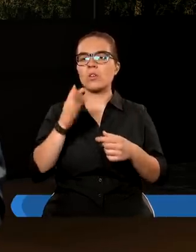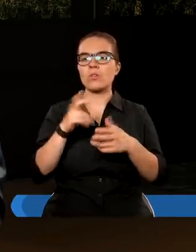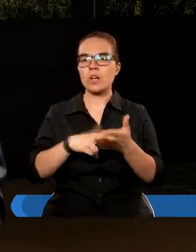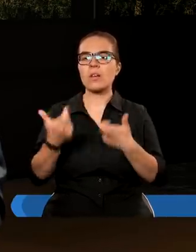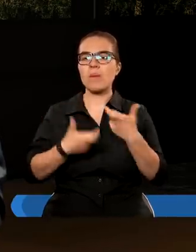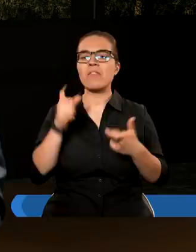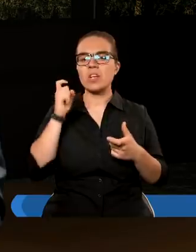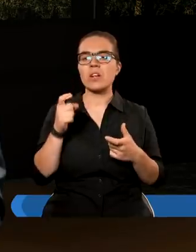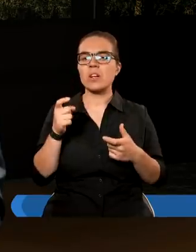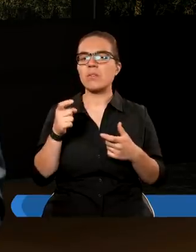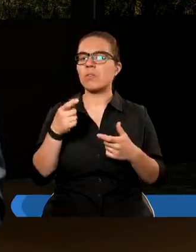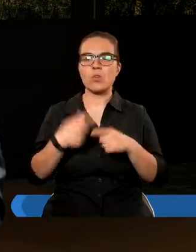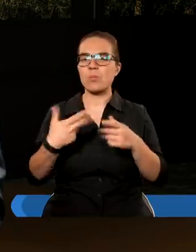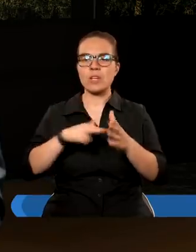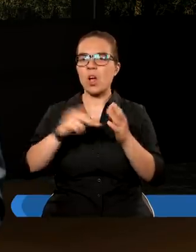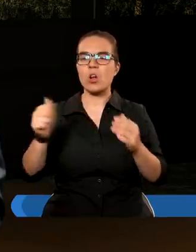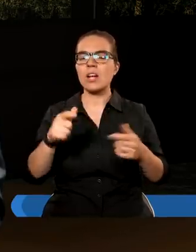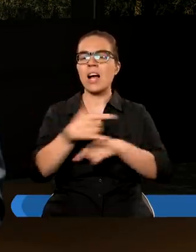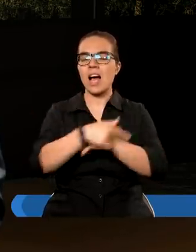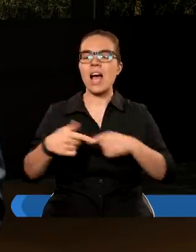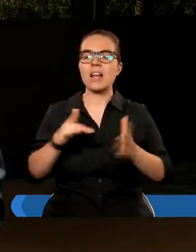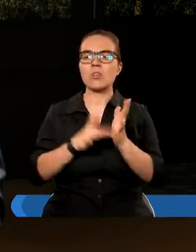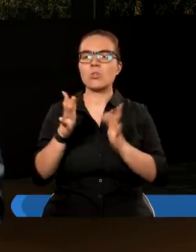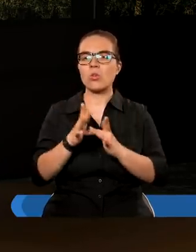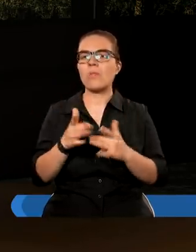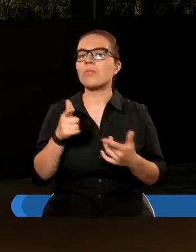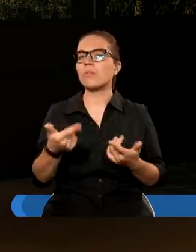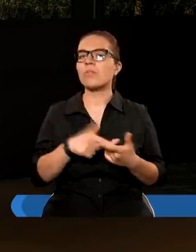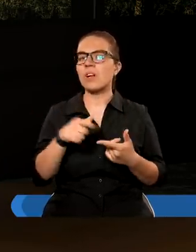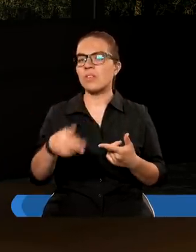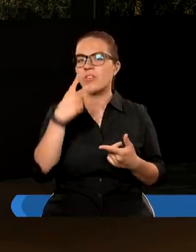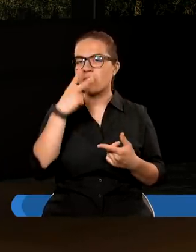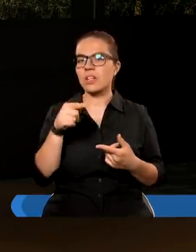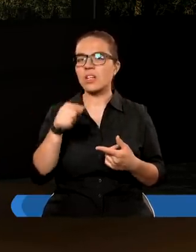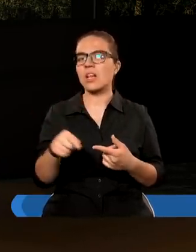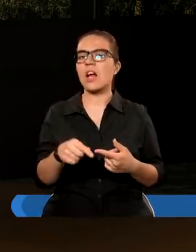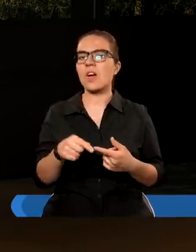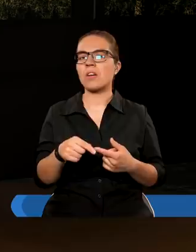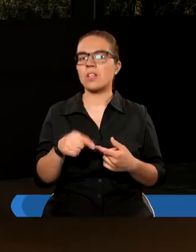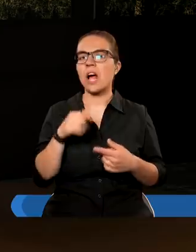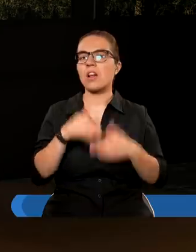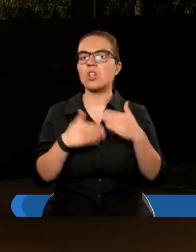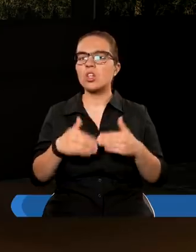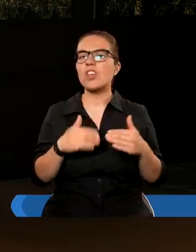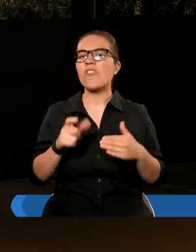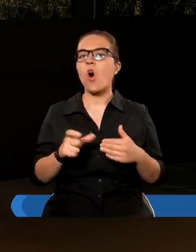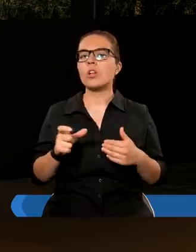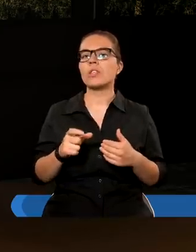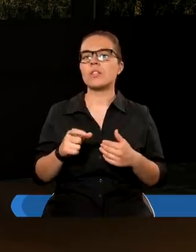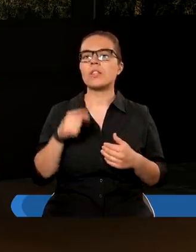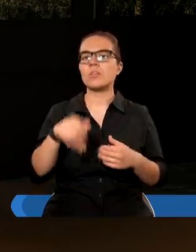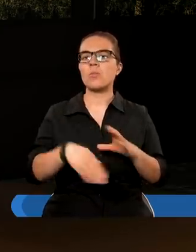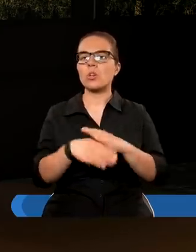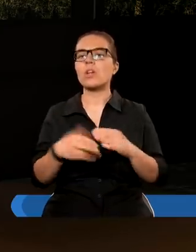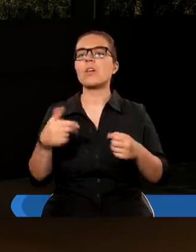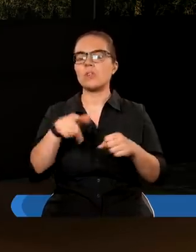sprawi spustoszenie, dopóki nie odejdzie wyznaczony kres spustoszenia. No i tak jak widzimy, ten obraz obrzydliwości ochyda spustoszenia jest